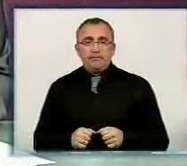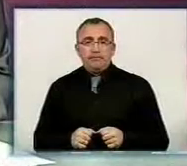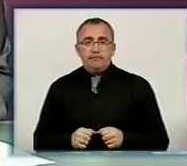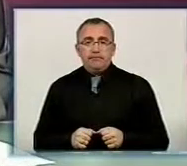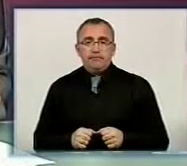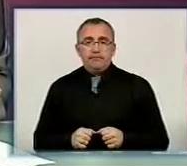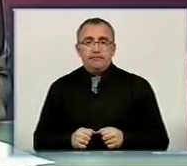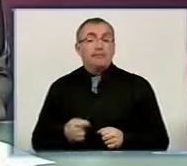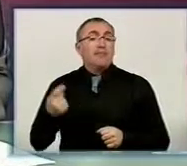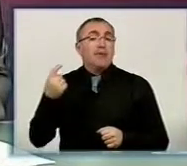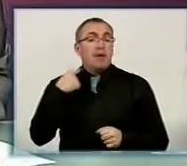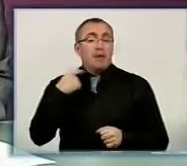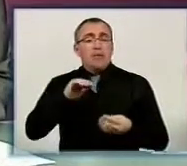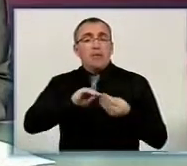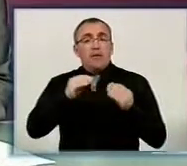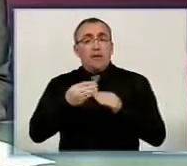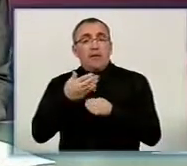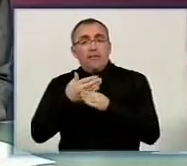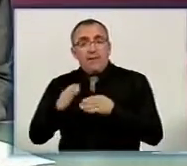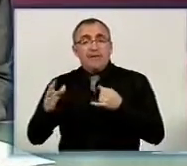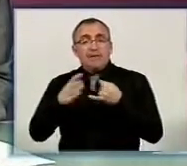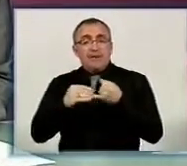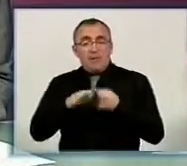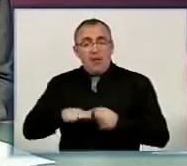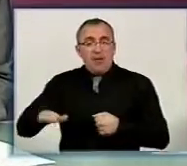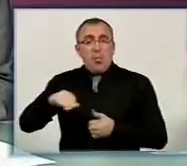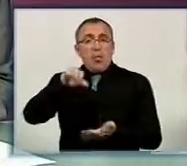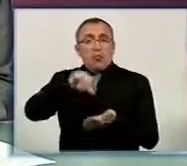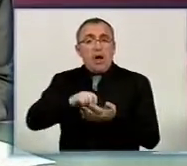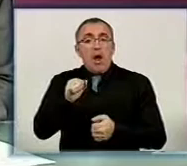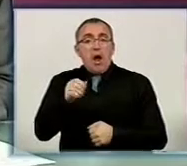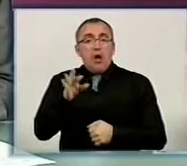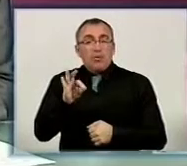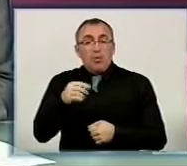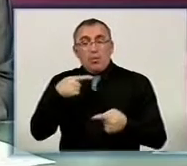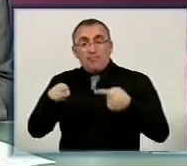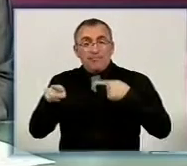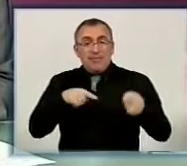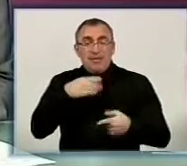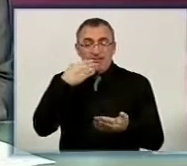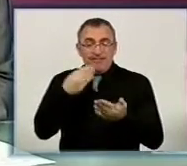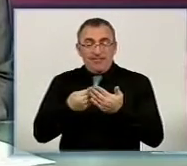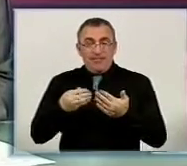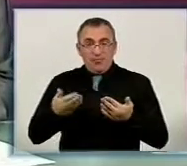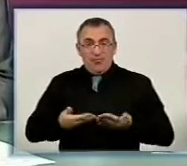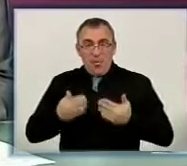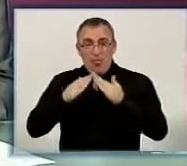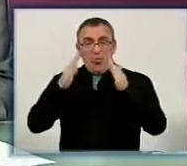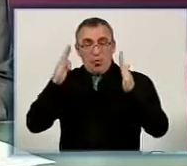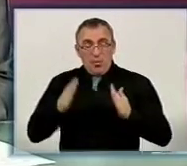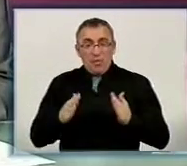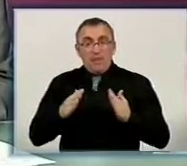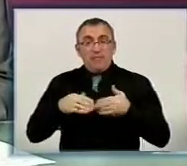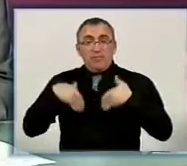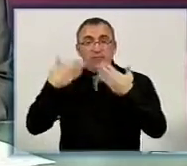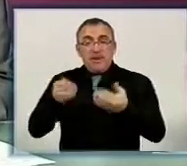В Кіровограді проблема із виділенням земельних ділянок учасниками ТОГ. Як альтернативу для індивідуального житлового будівництва пропонуються ділянки